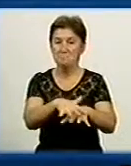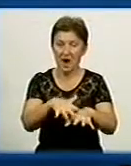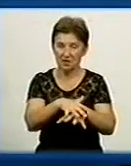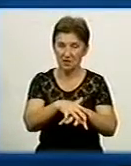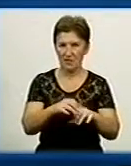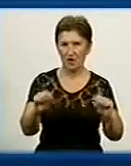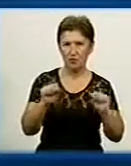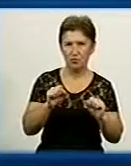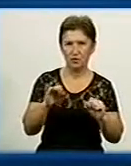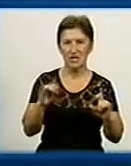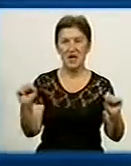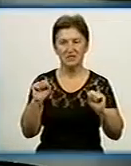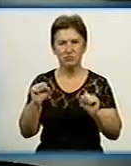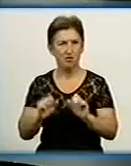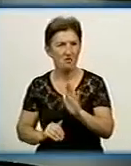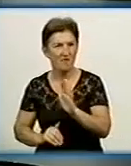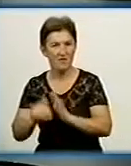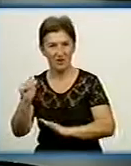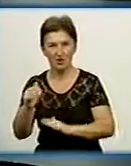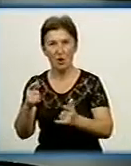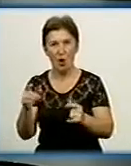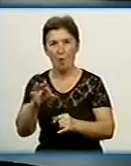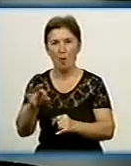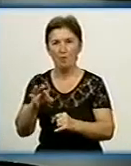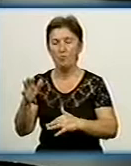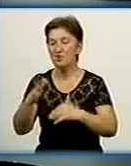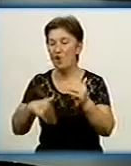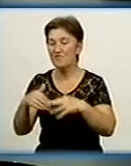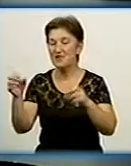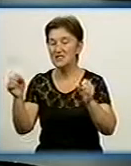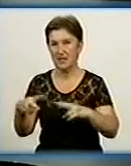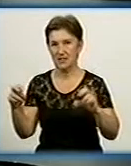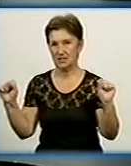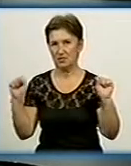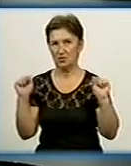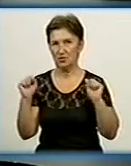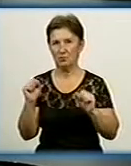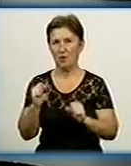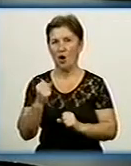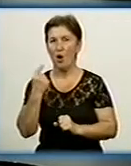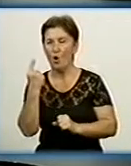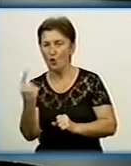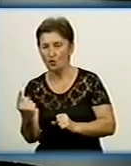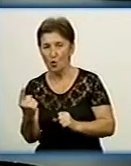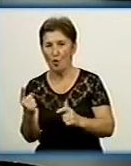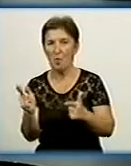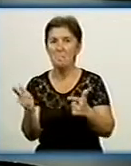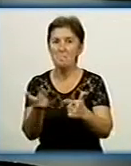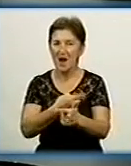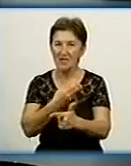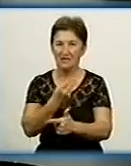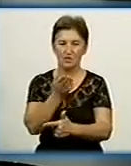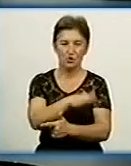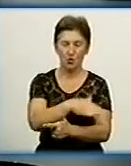вищих досягнень. Тобто, звичайно, одне без другого немає і немає можливості